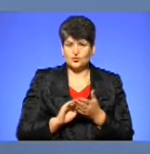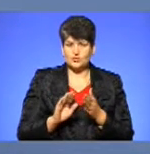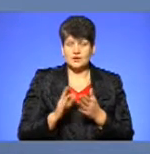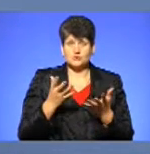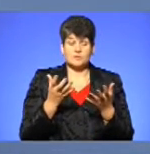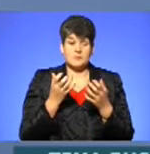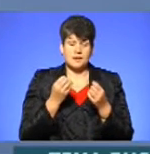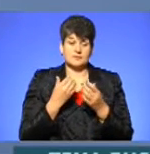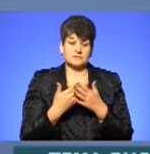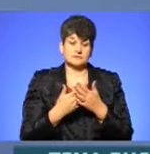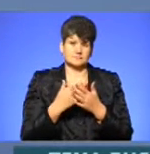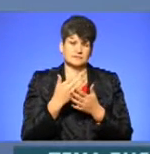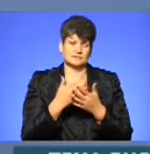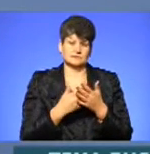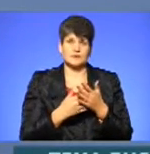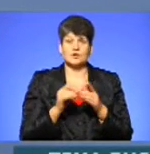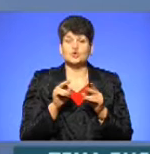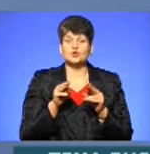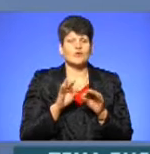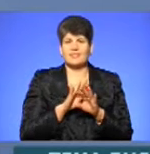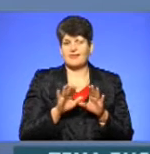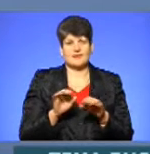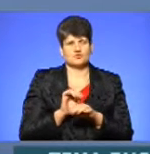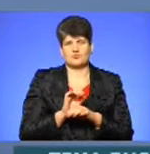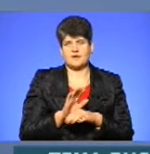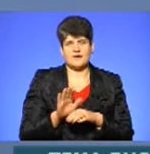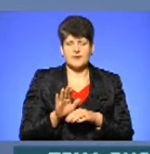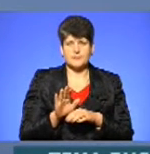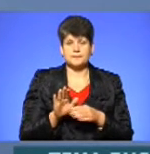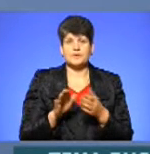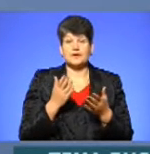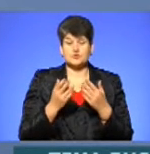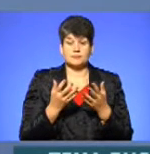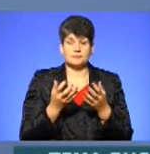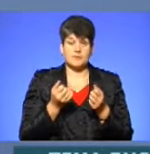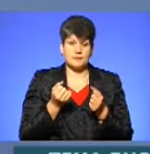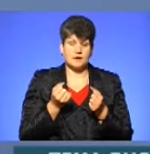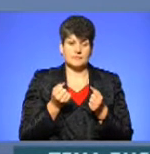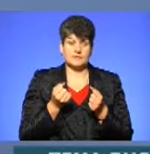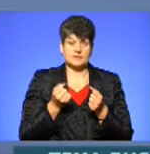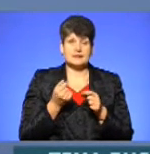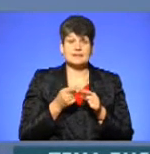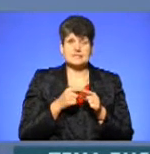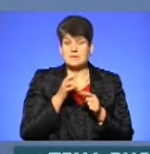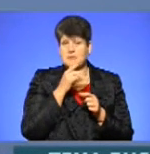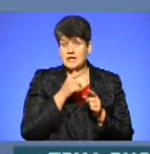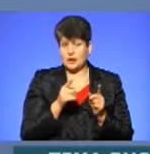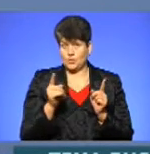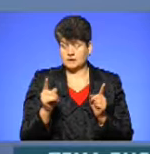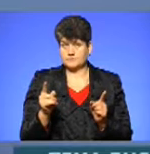статистику, то не зупиняє. Тому що, якщо ми беремо за даний період, то